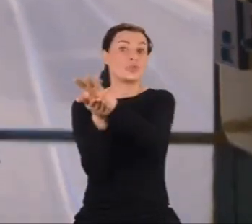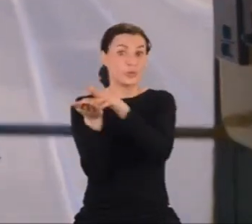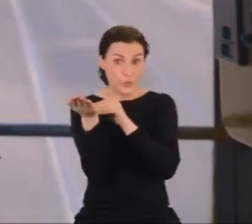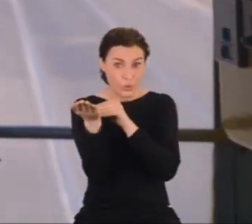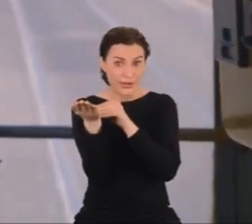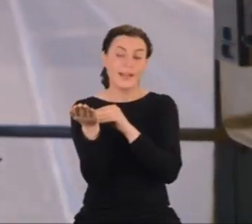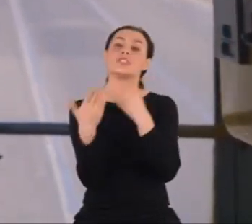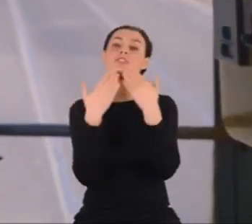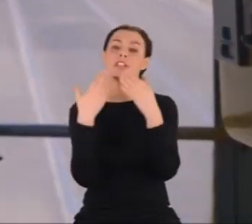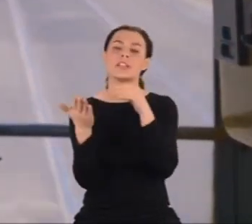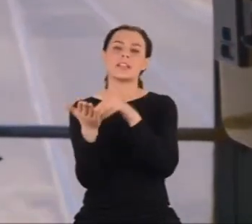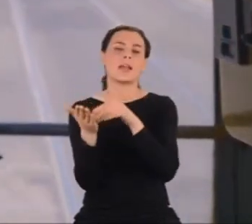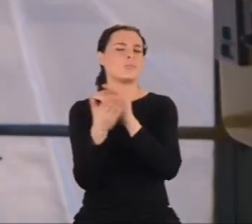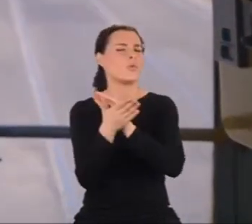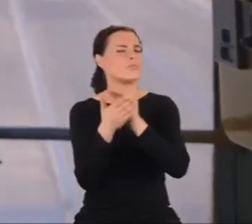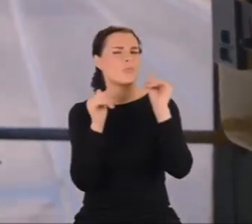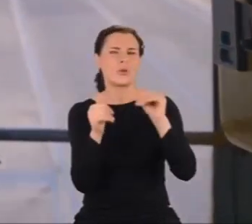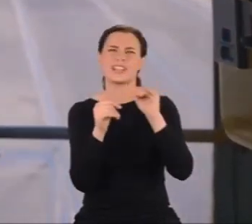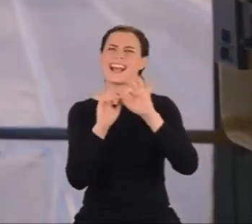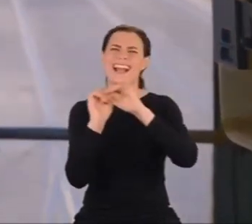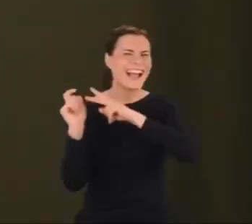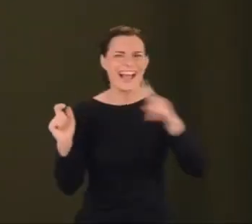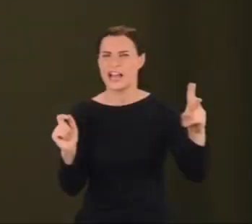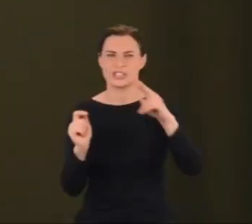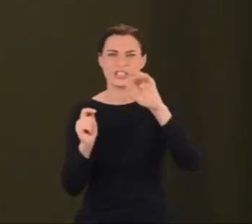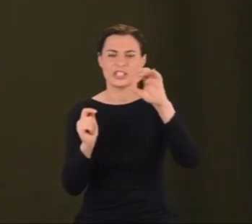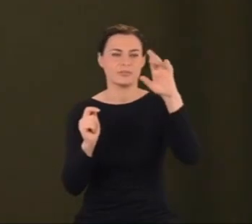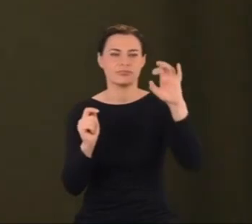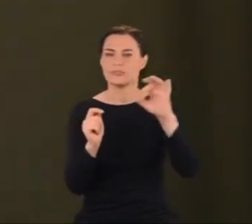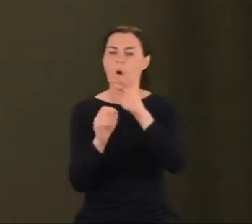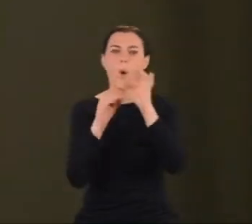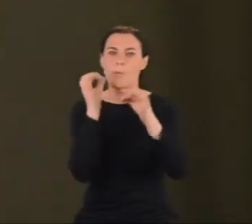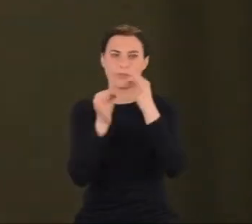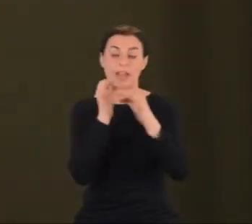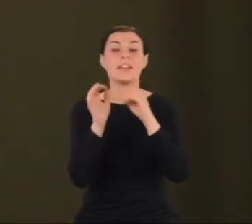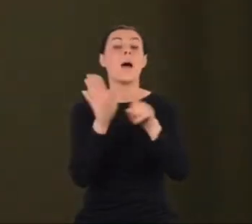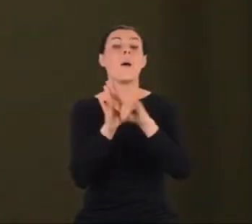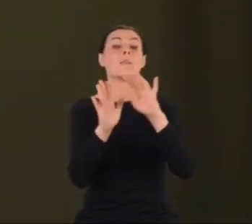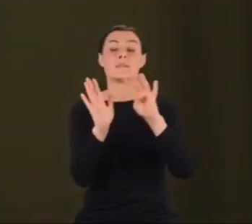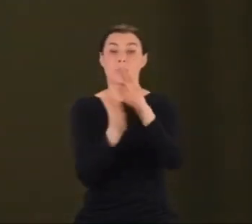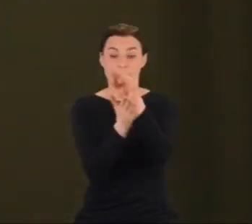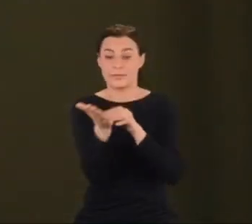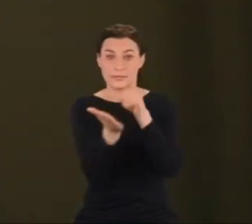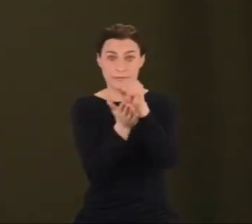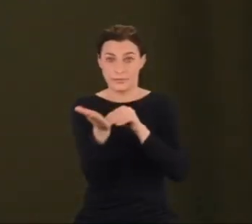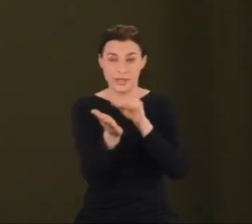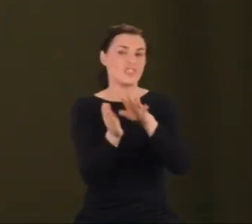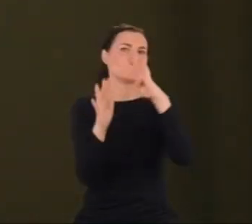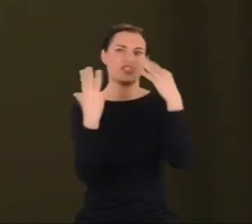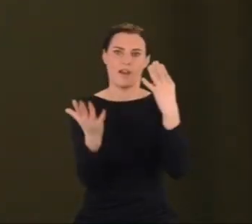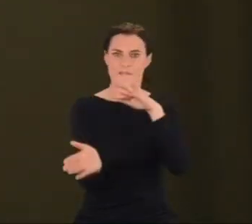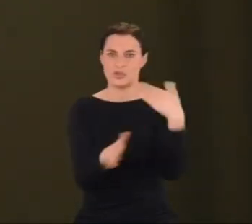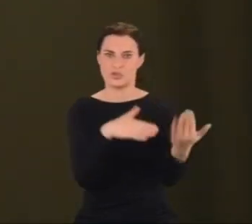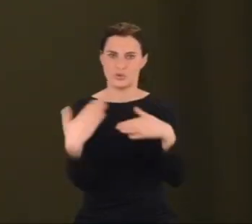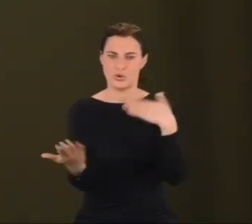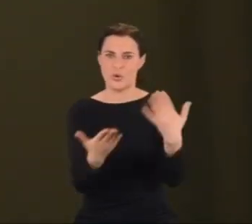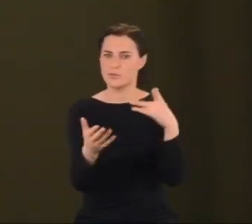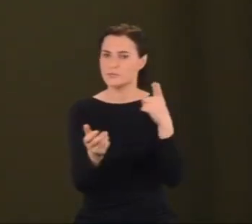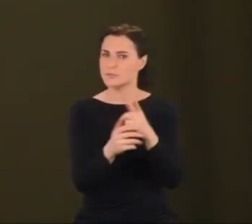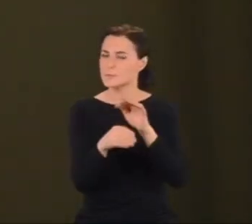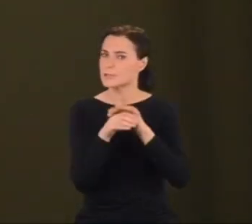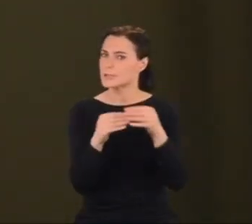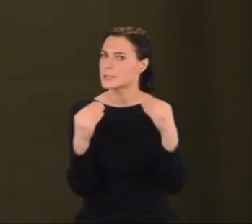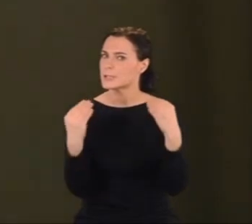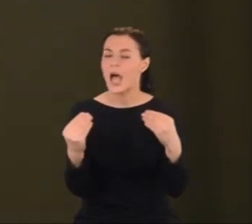cząstki w każdym stanie. Na dziewięciu stronach zamknął prawdziwe arcydzieło fizyki teoretycznej, którego